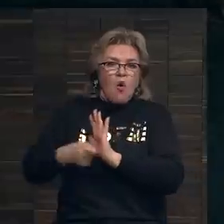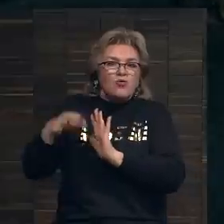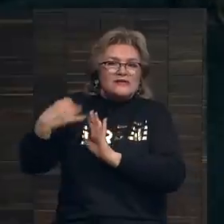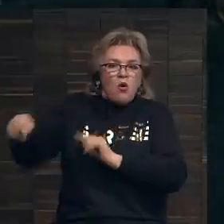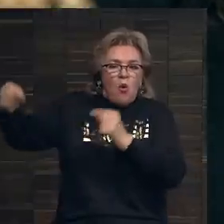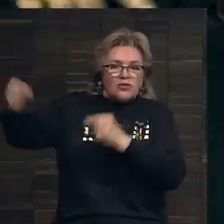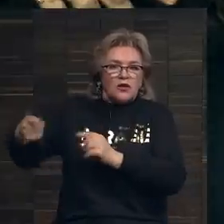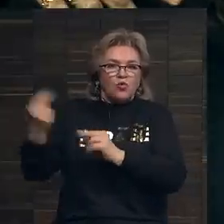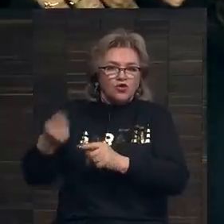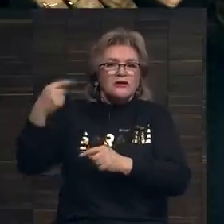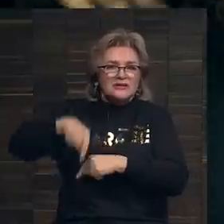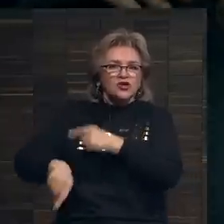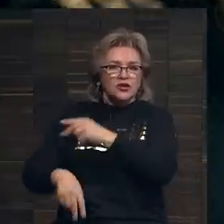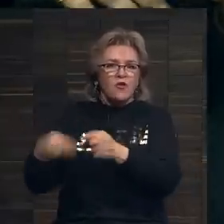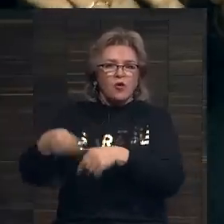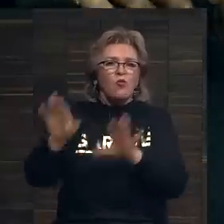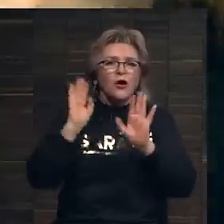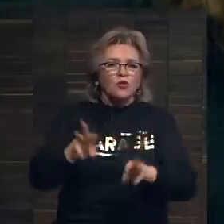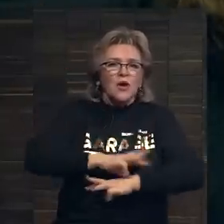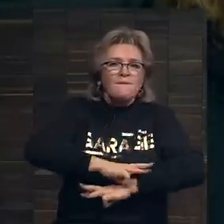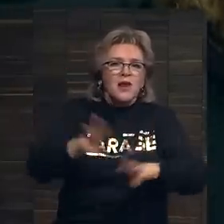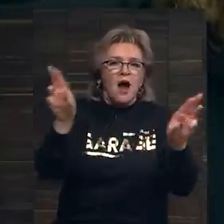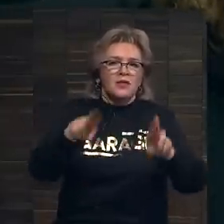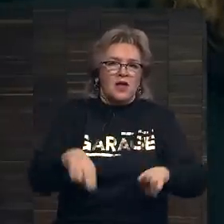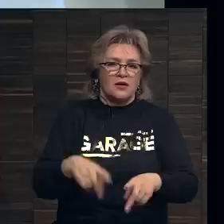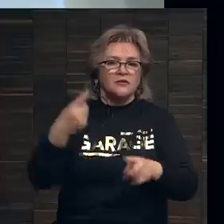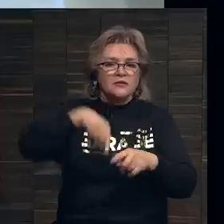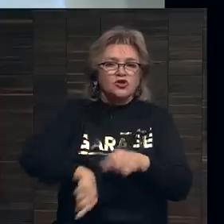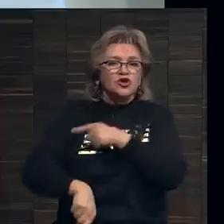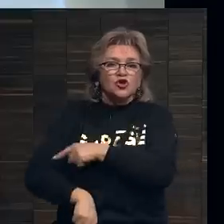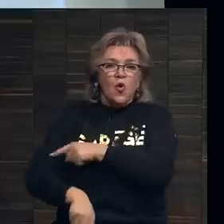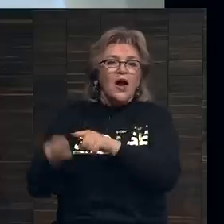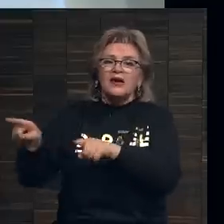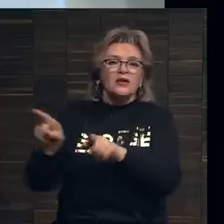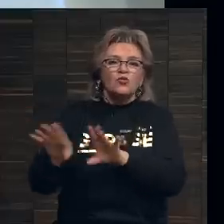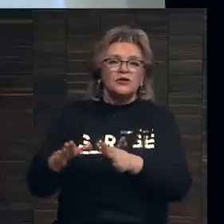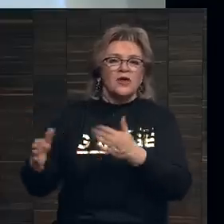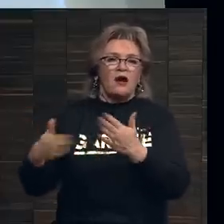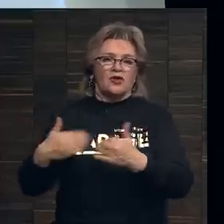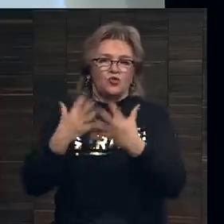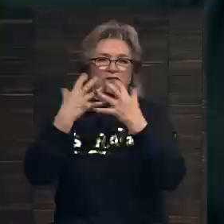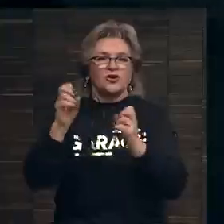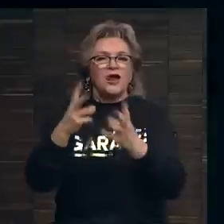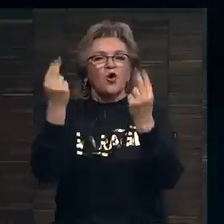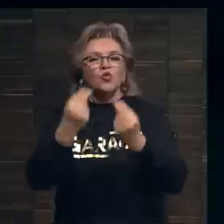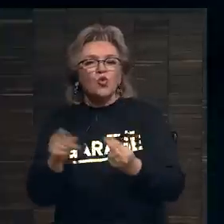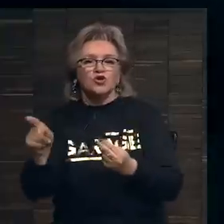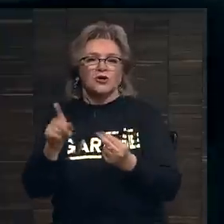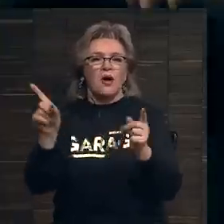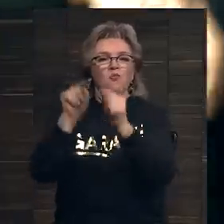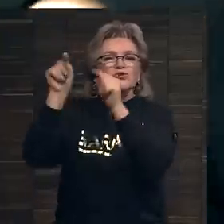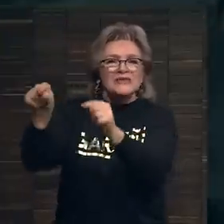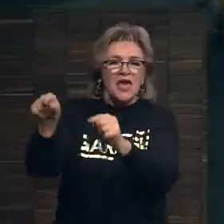художником, то это значит, что его покупают только миллиардеры. А это значит, что к нему не так серьезно относятся как к художнику музея и другие